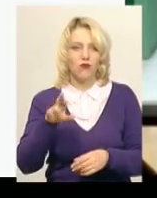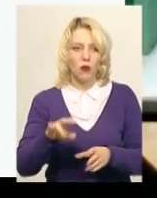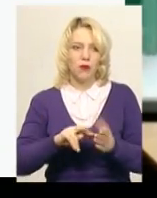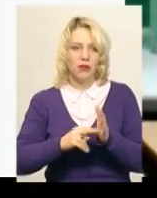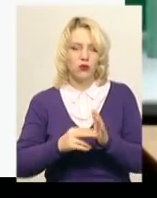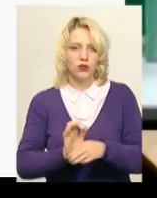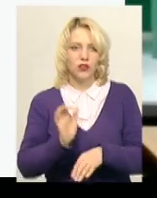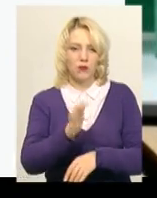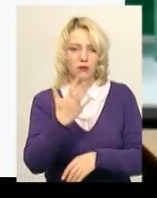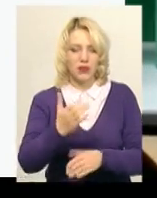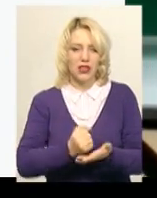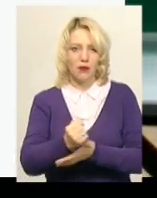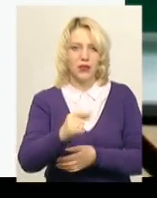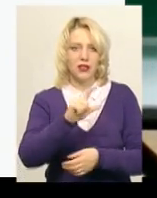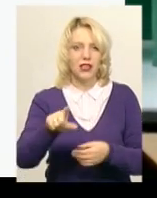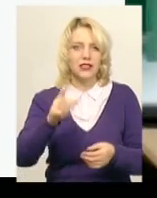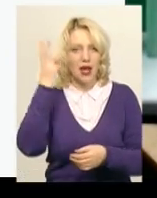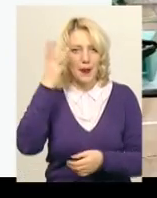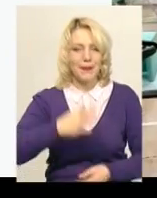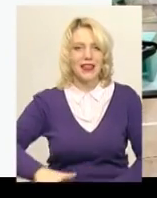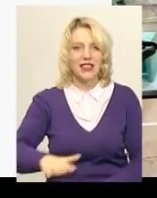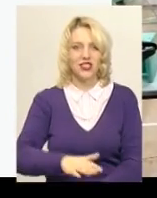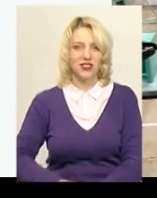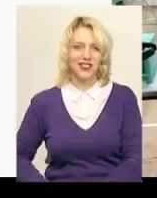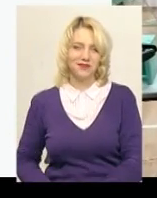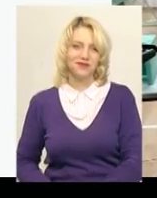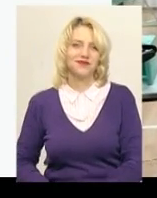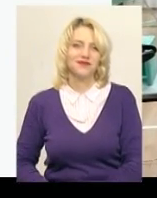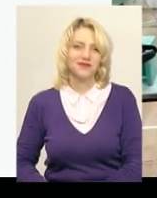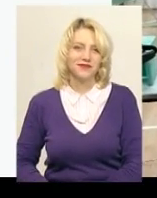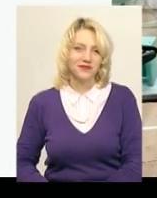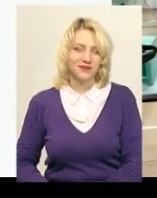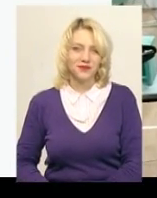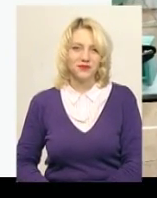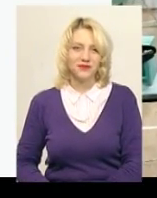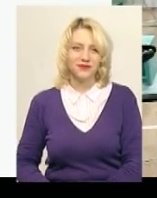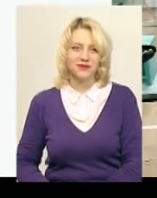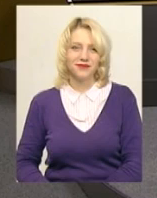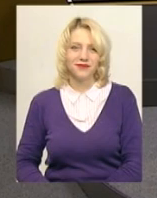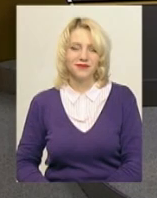відправити п'ятьох кандидатів з Хмельниччини. Лася Боровець, Дем'ян Цегольник, новина Поділля Центр.